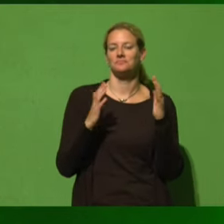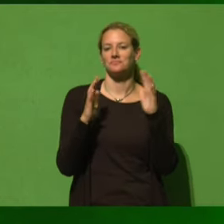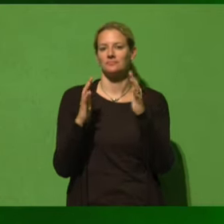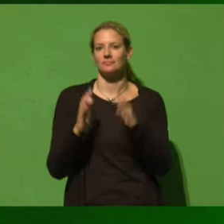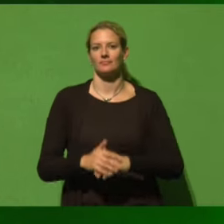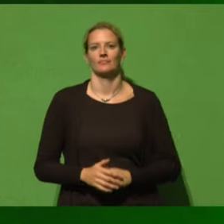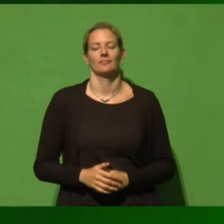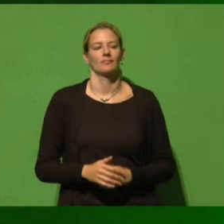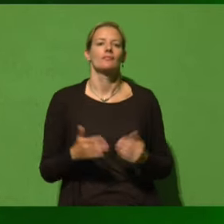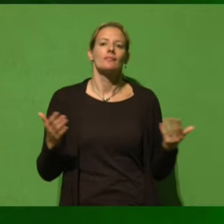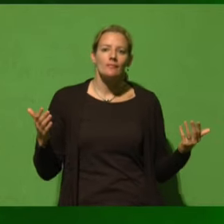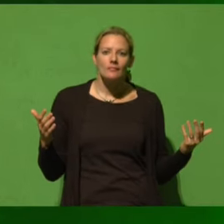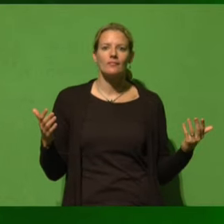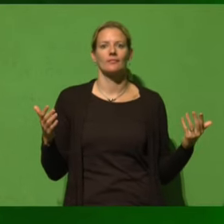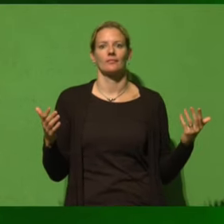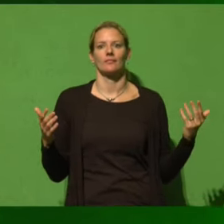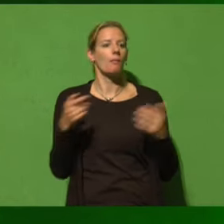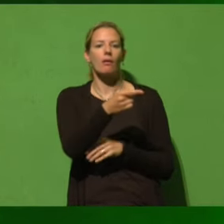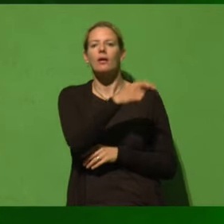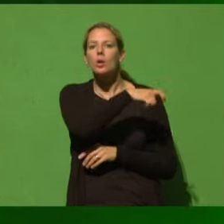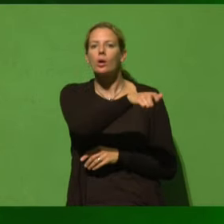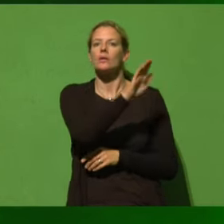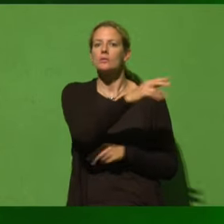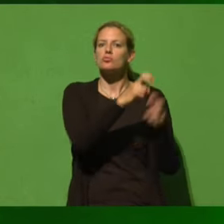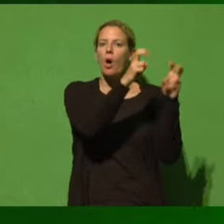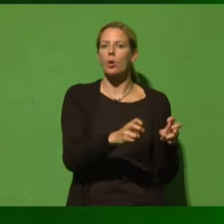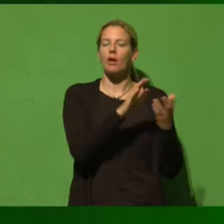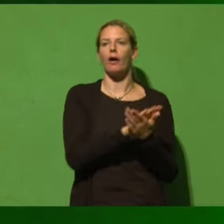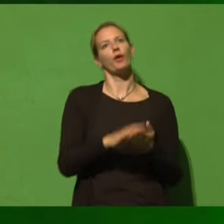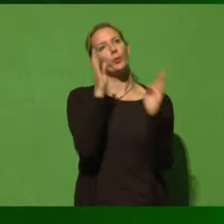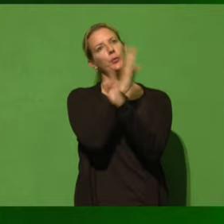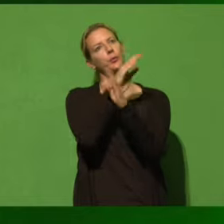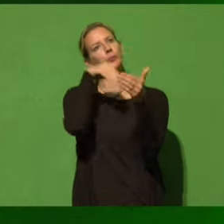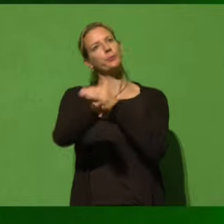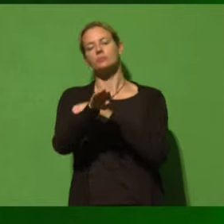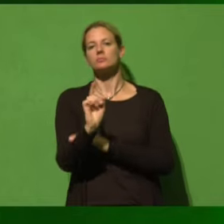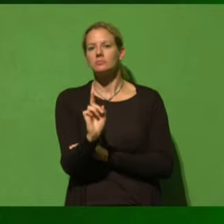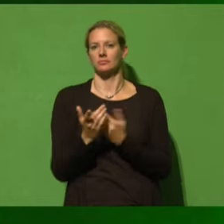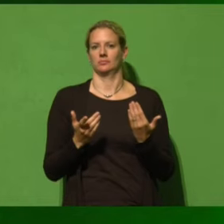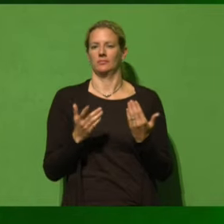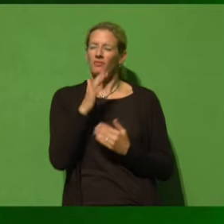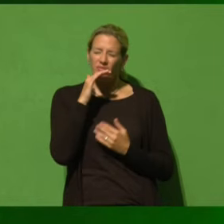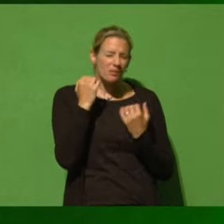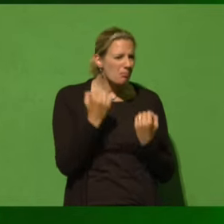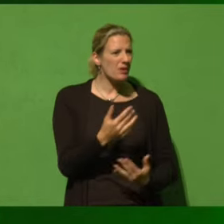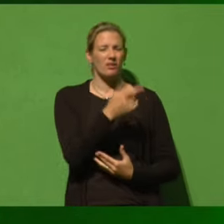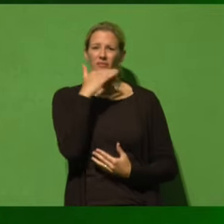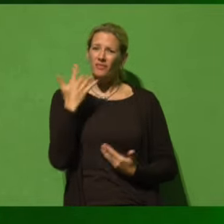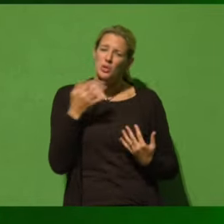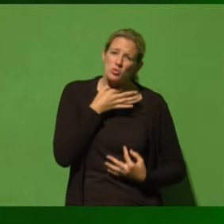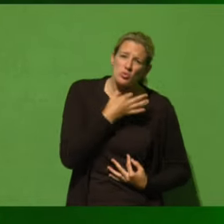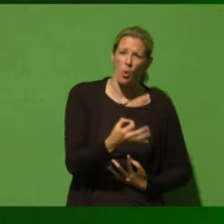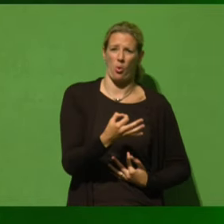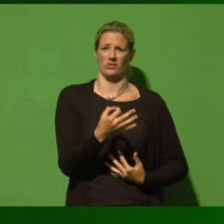Aber man verlässt ja seine Heimat nicht einfach fahrlässig. Man gibt sie nicht einfach auf, sondern da muss verdammt viel passieren, dass man sie aufgibt. Und es